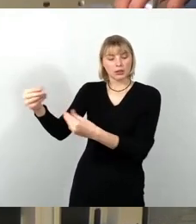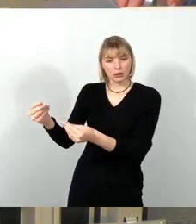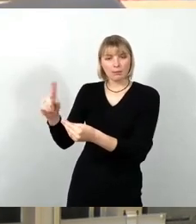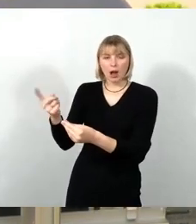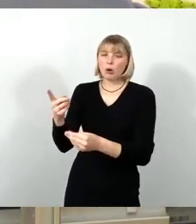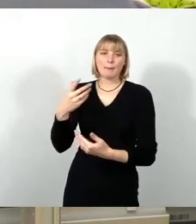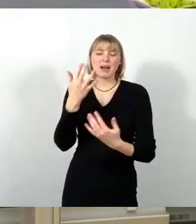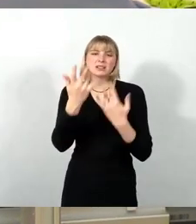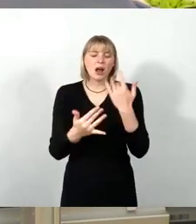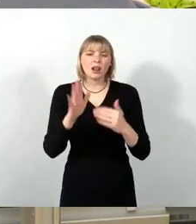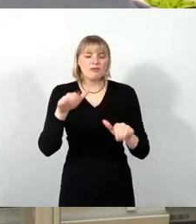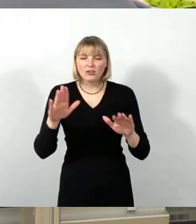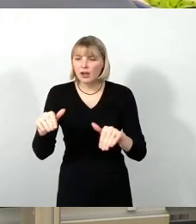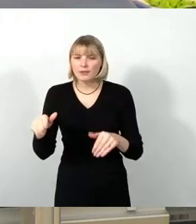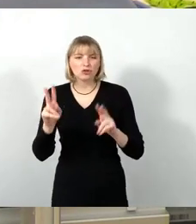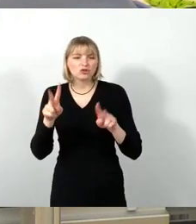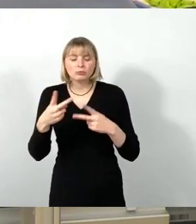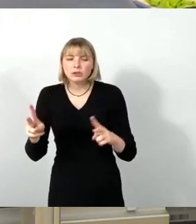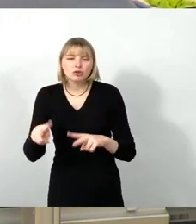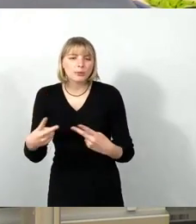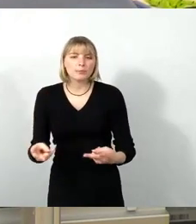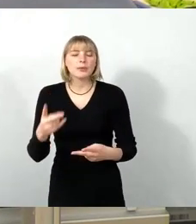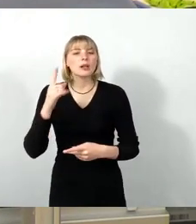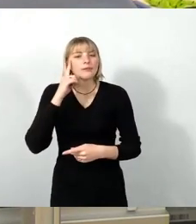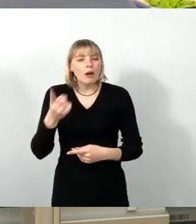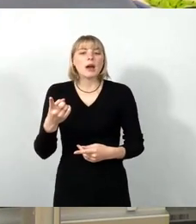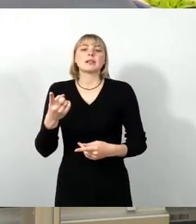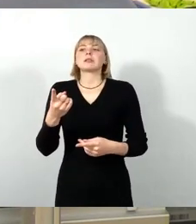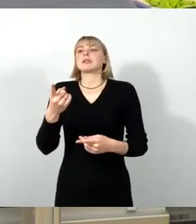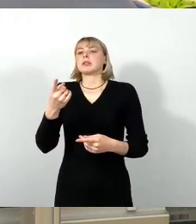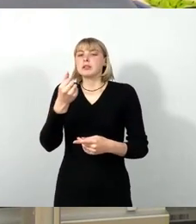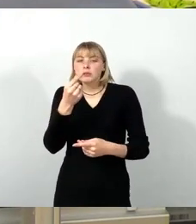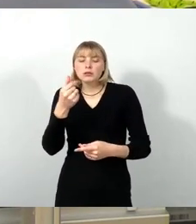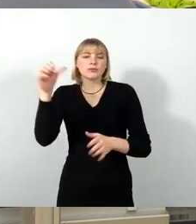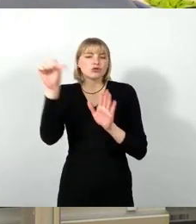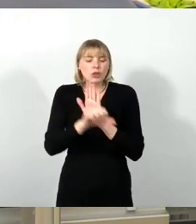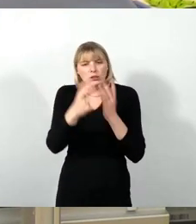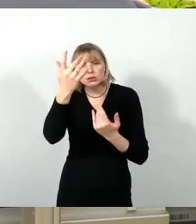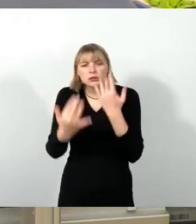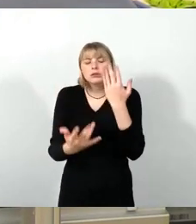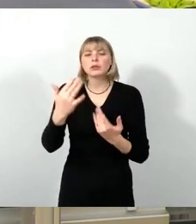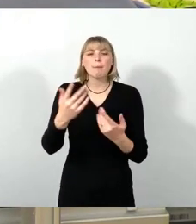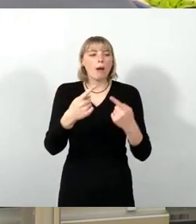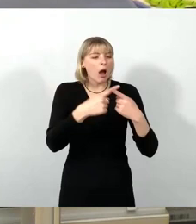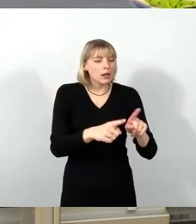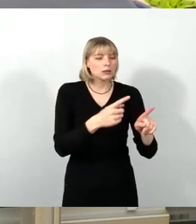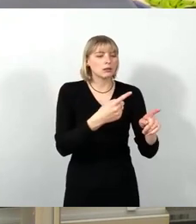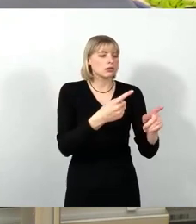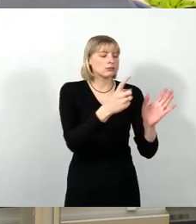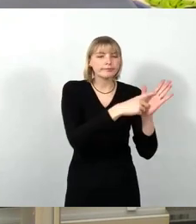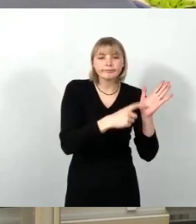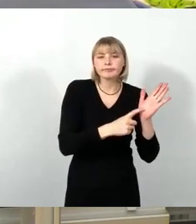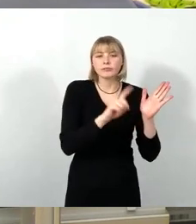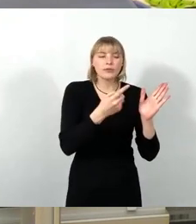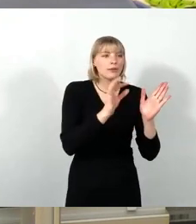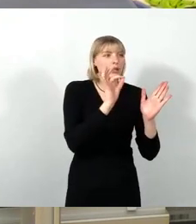spielt, bewusst die Dekarbonisierung schlecht rechnet und bewusst die anderen Dinge gut rechnet. Deswegen, diese